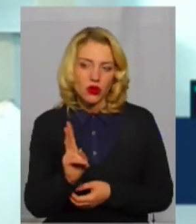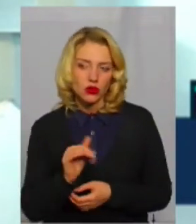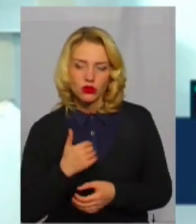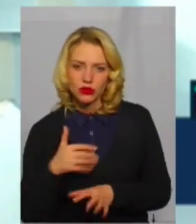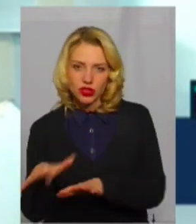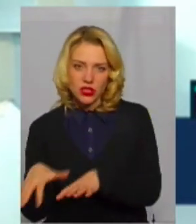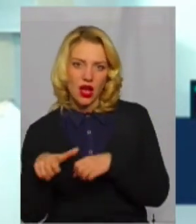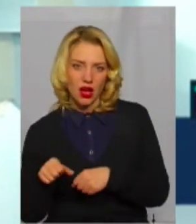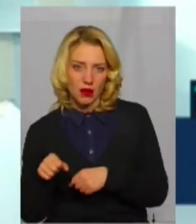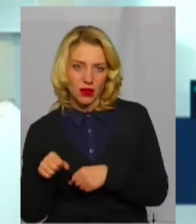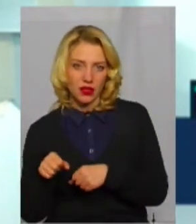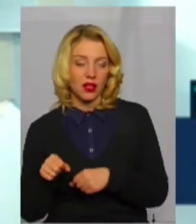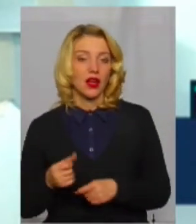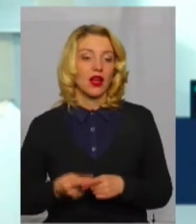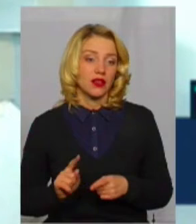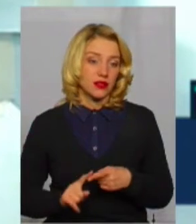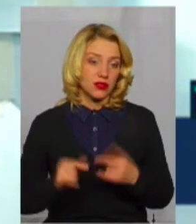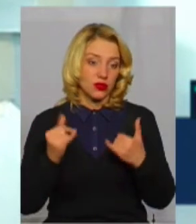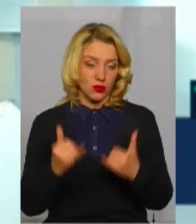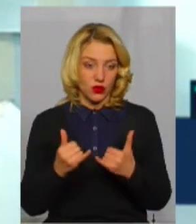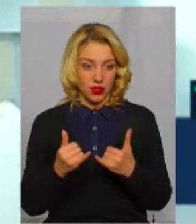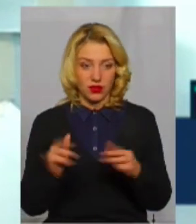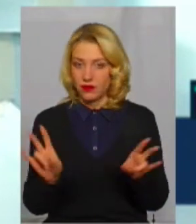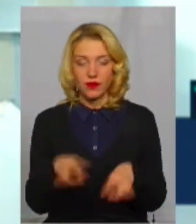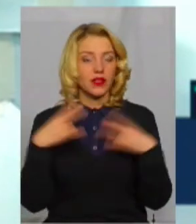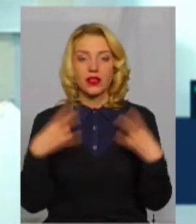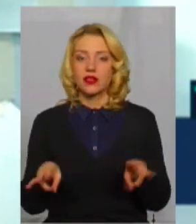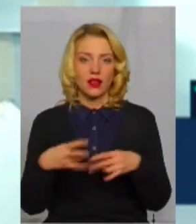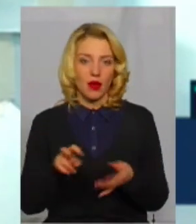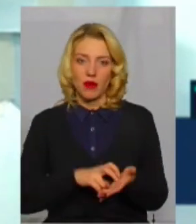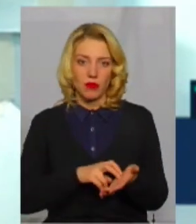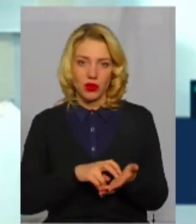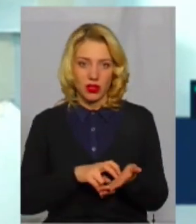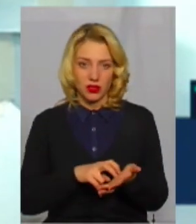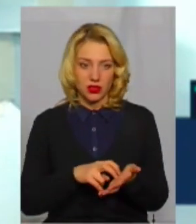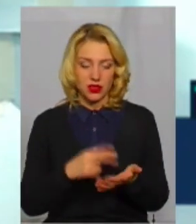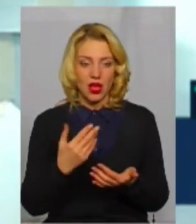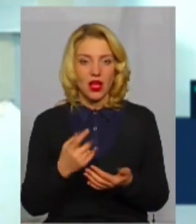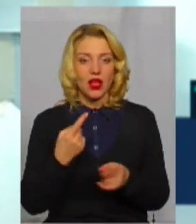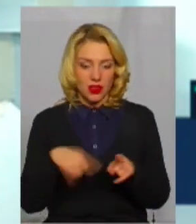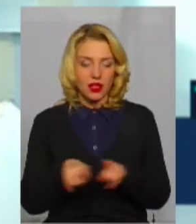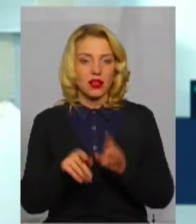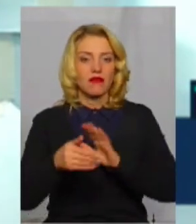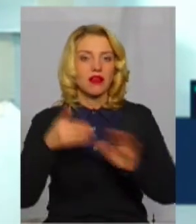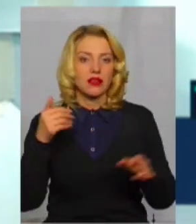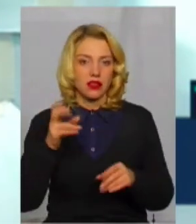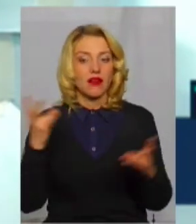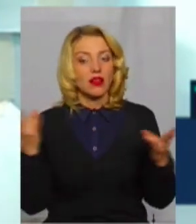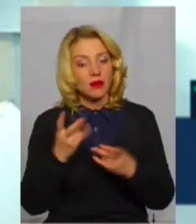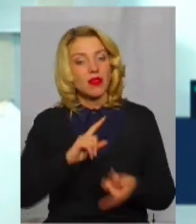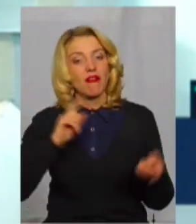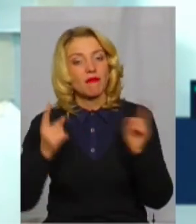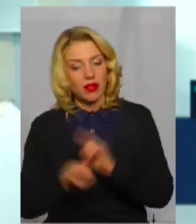загарбати. Ну, сьогодні не треба там боятися отаких викликів, а треба от навпаки